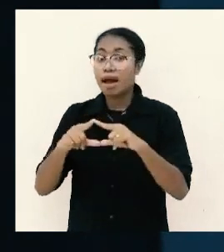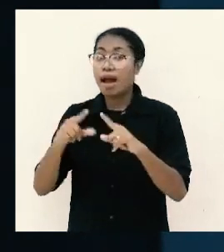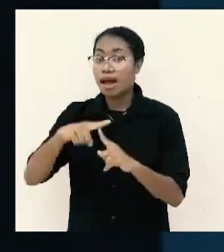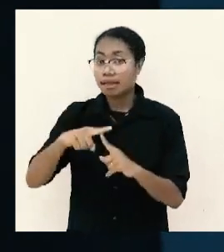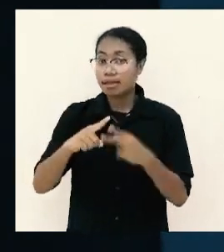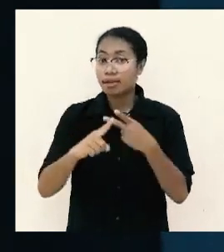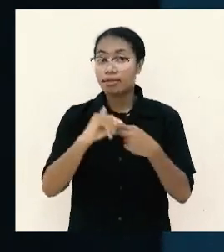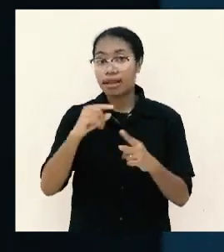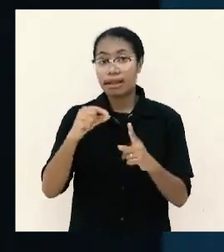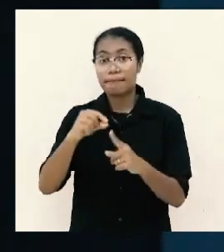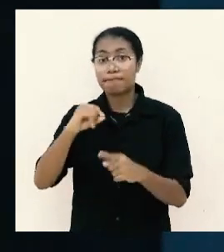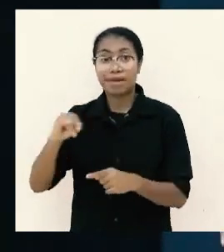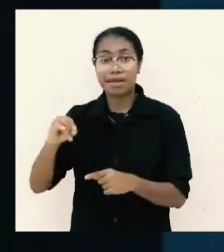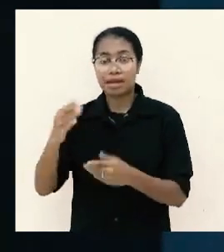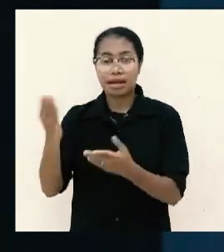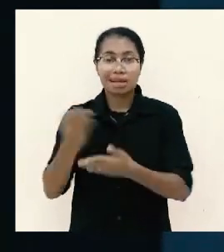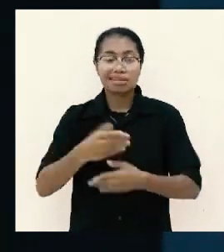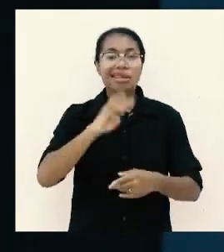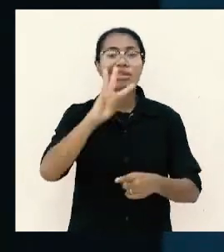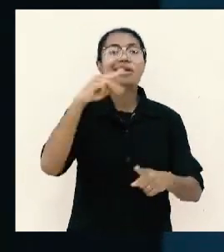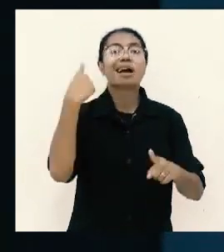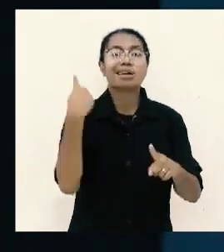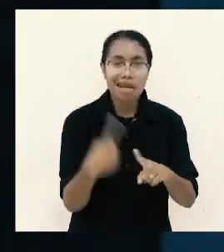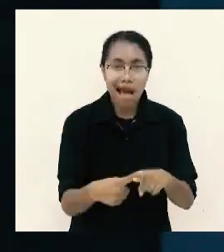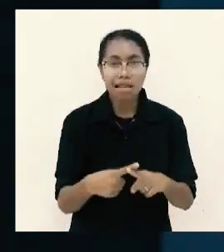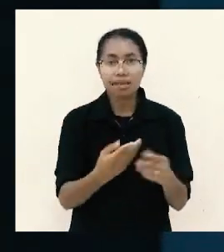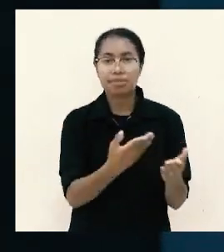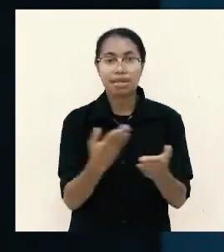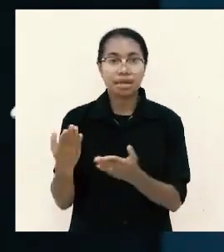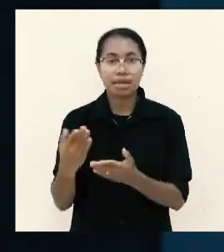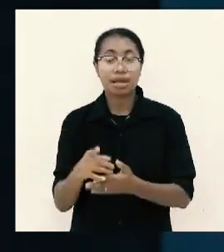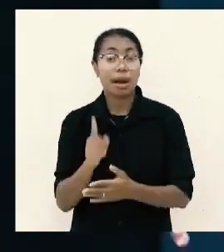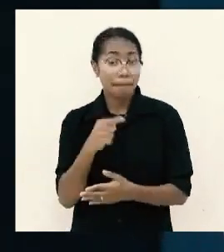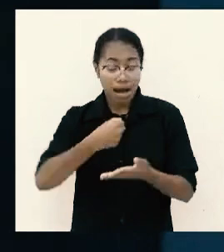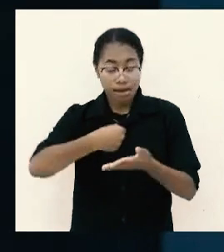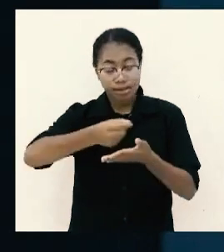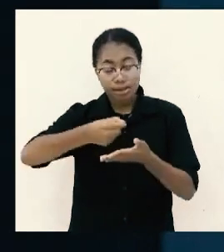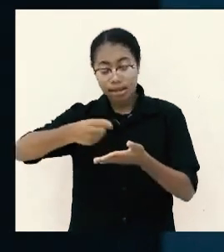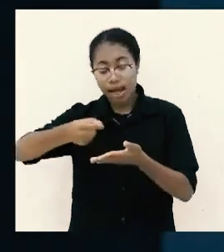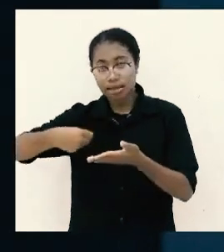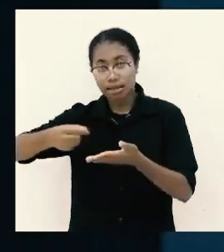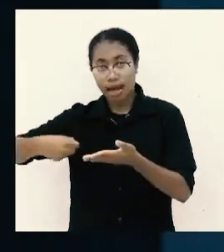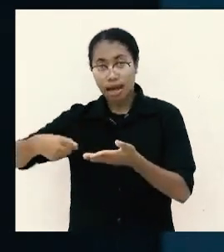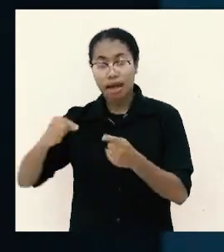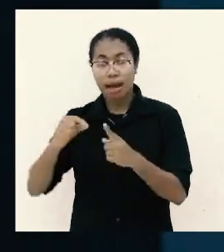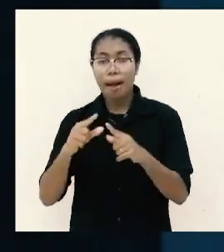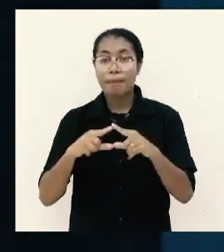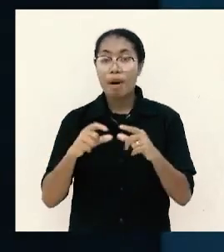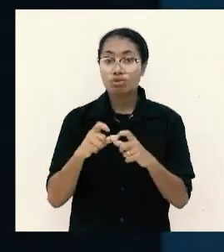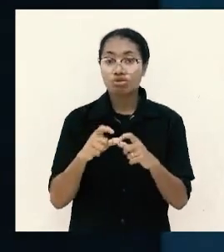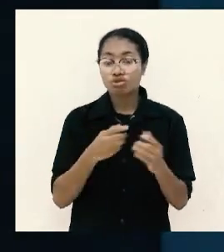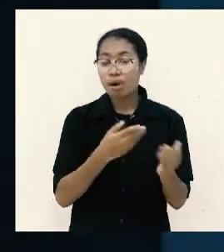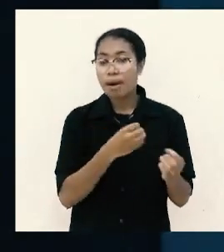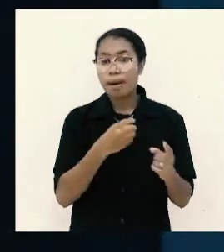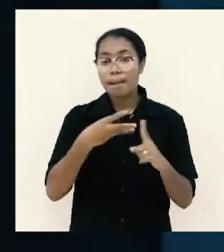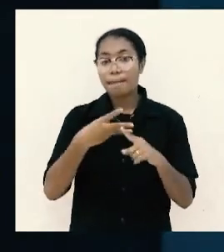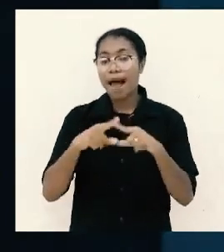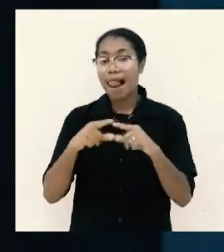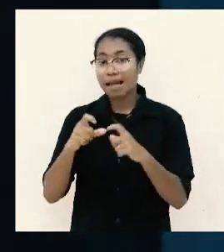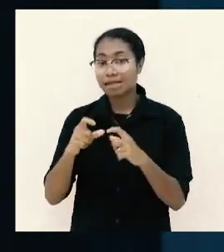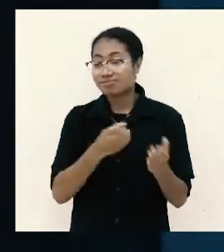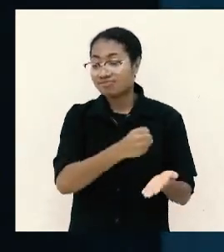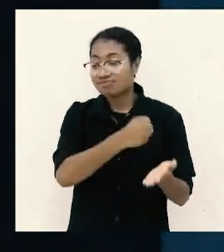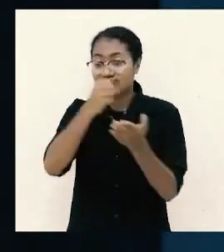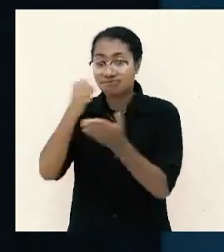memberi minimal tapi pernahkah ada catatan dimana Paulus membalas pemberian itu